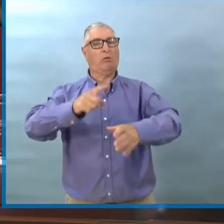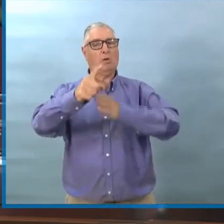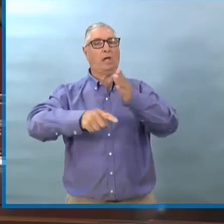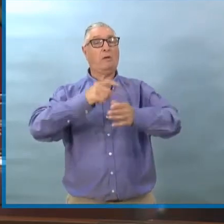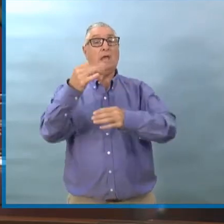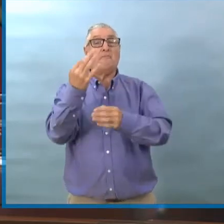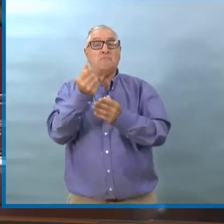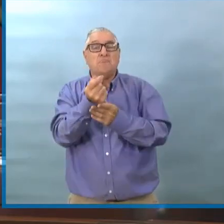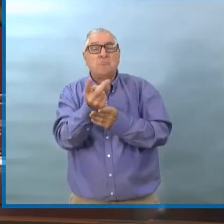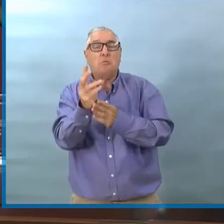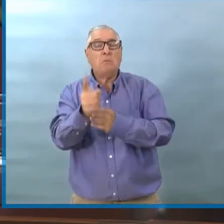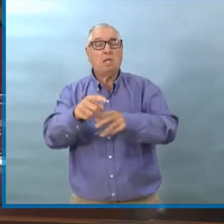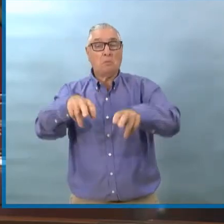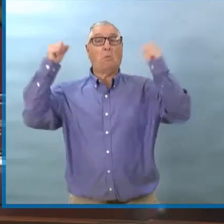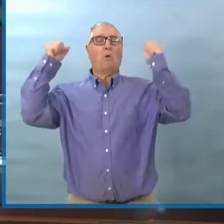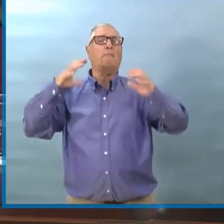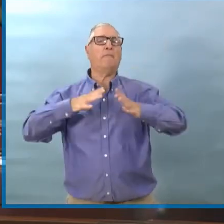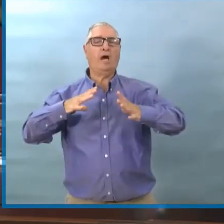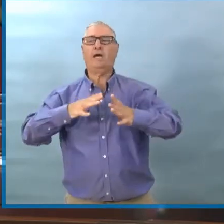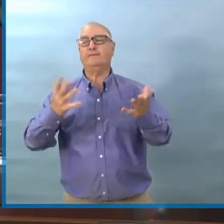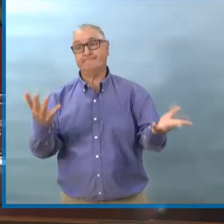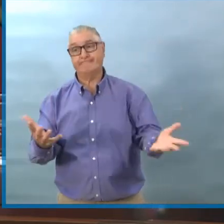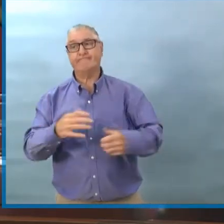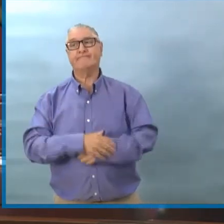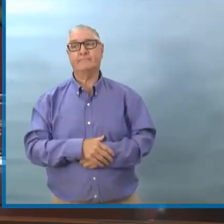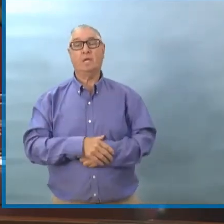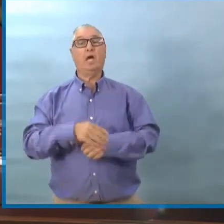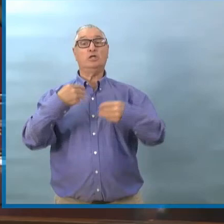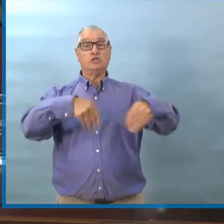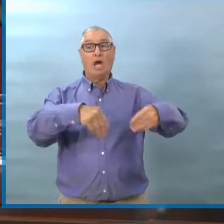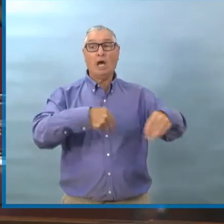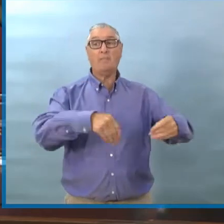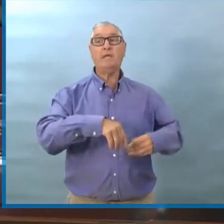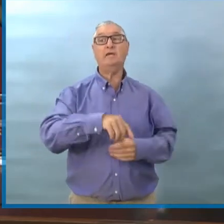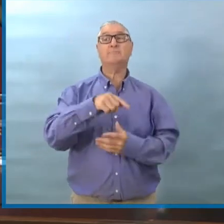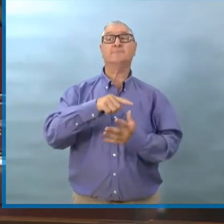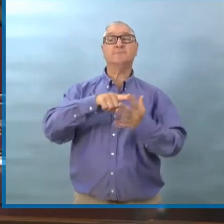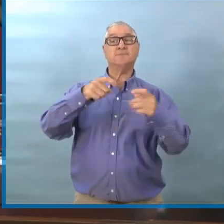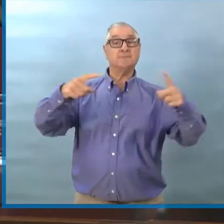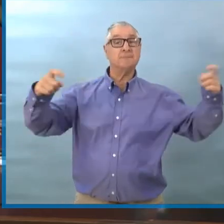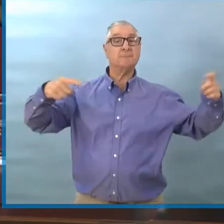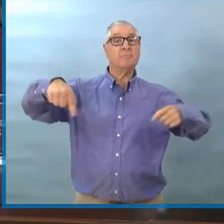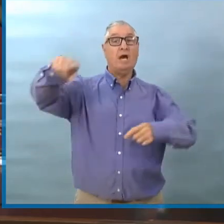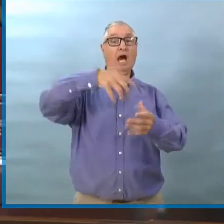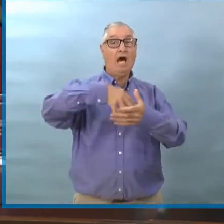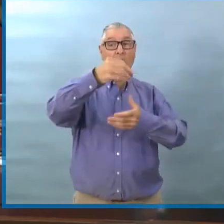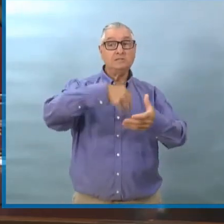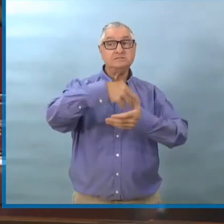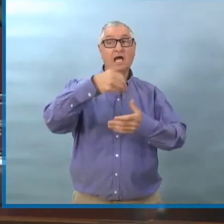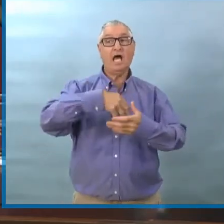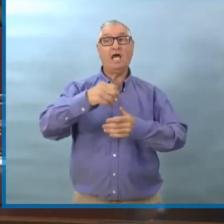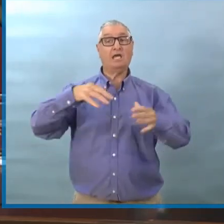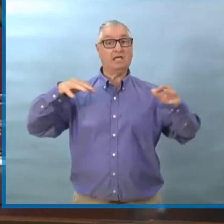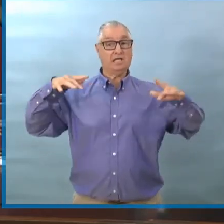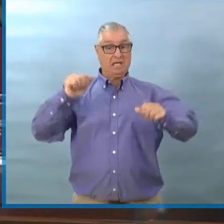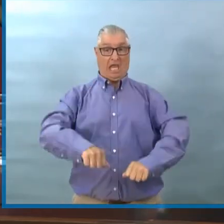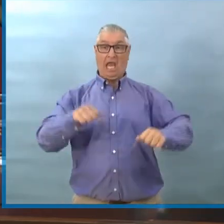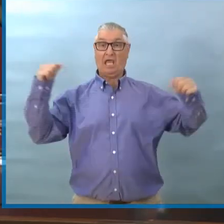ou des centres d'amusement intérieur.